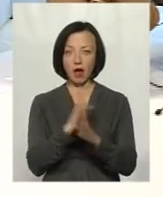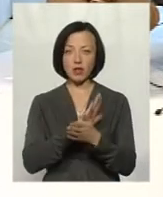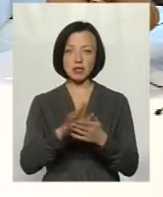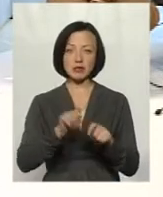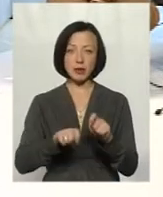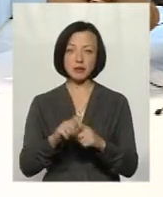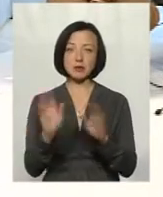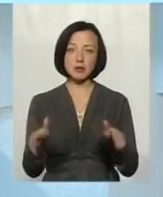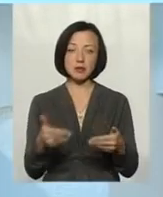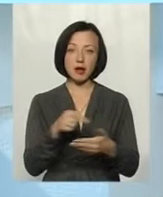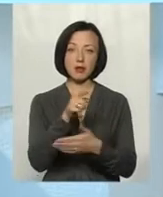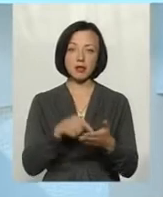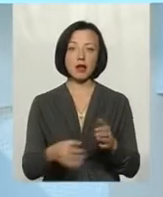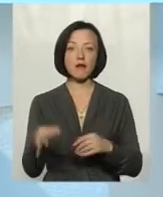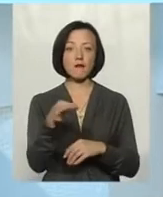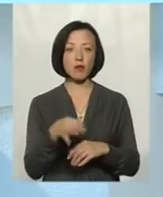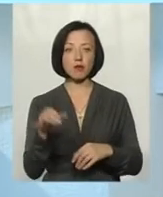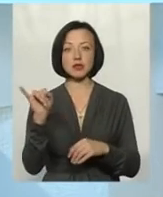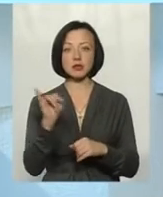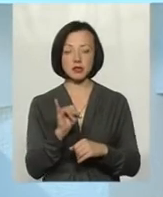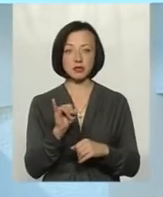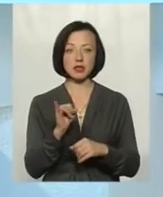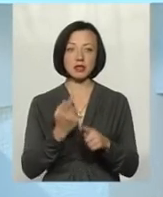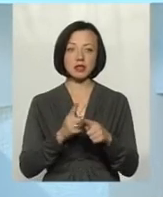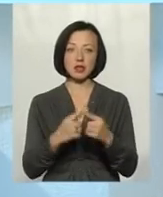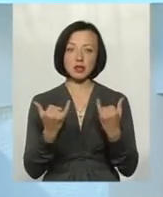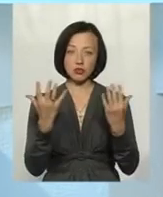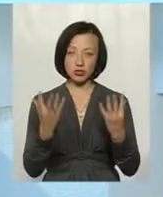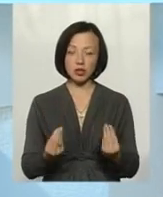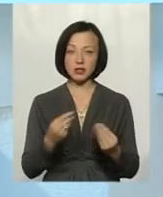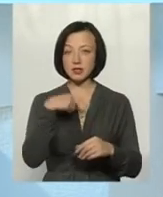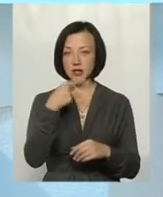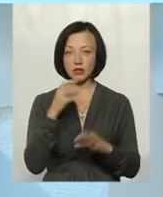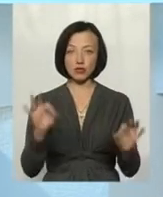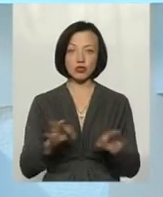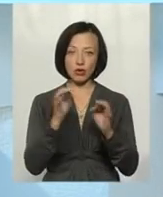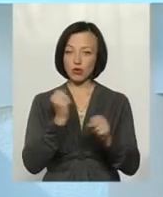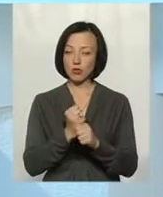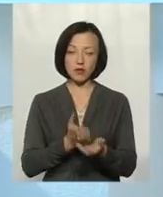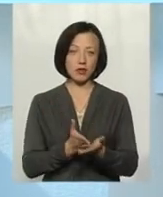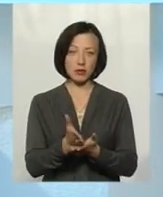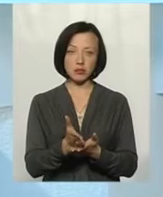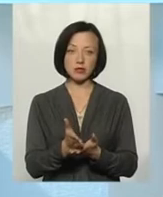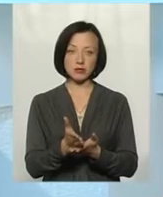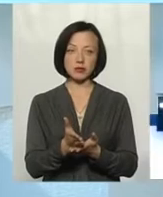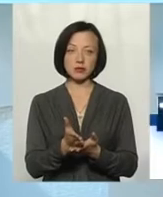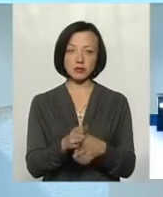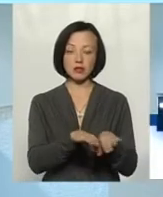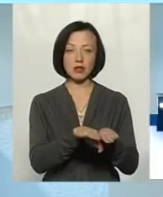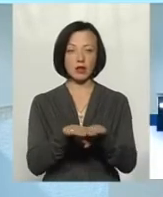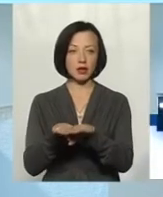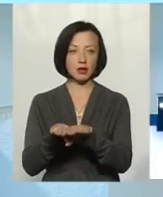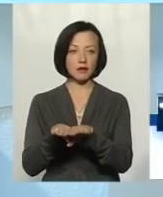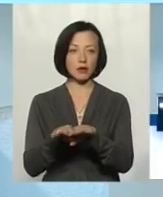дане питання в області. На даний час, дійсно, хочу сказати, що нічого у в цьому напрямку не зроблено. На рівні